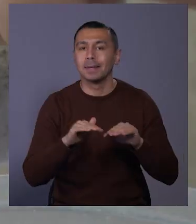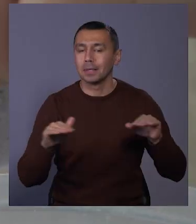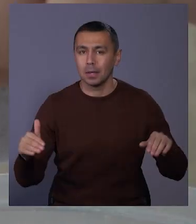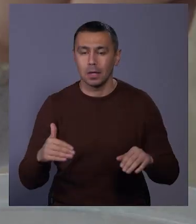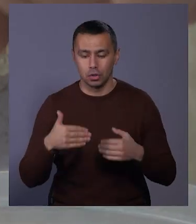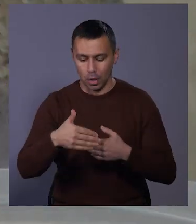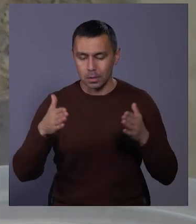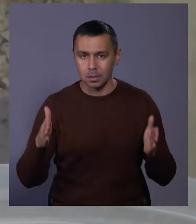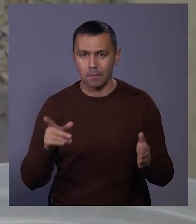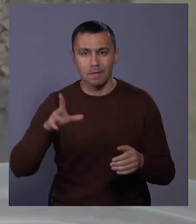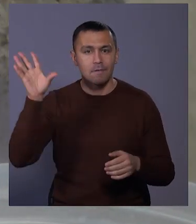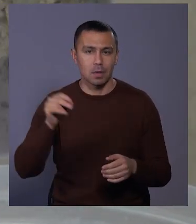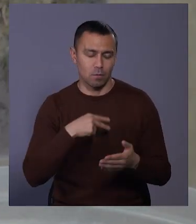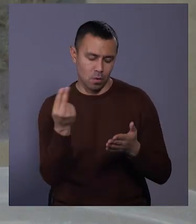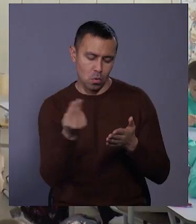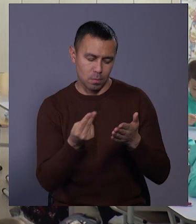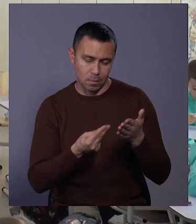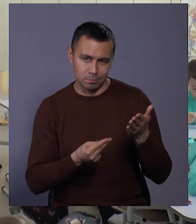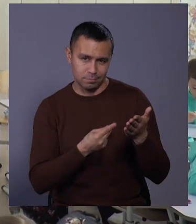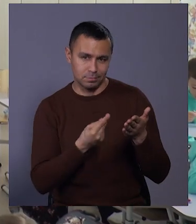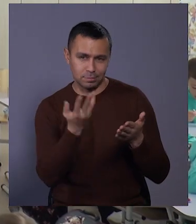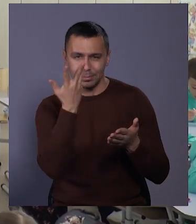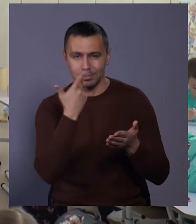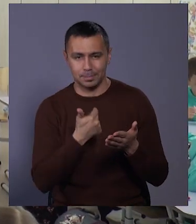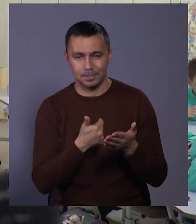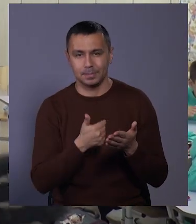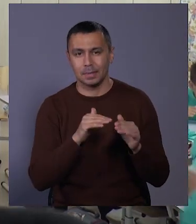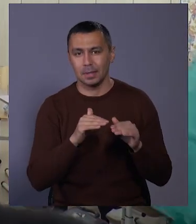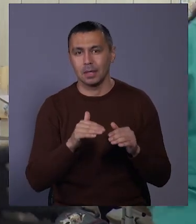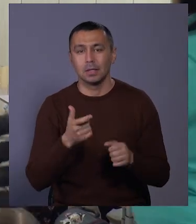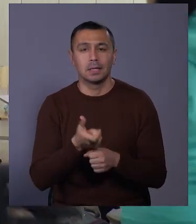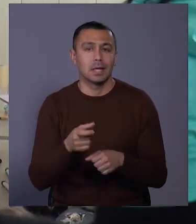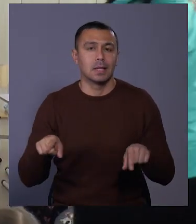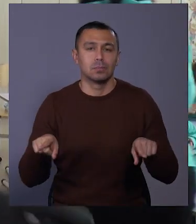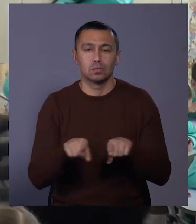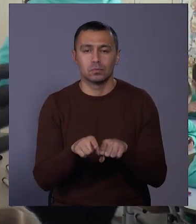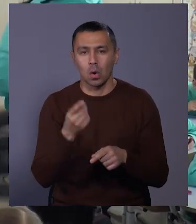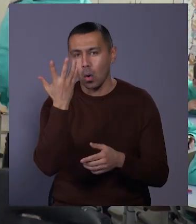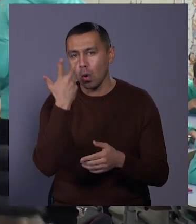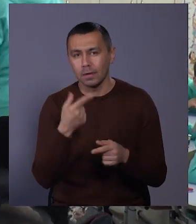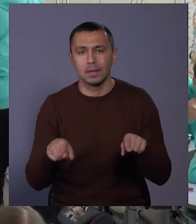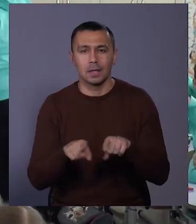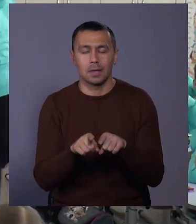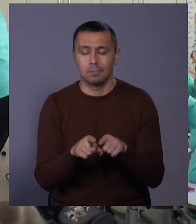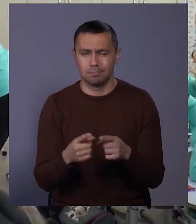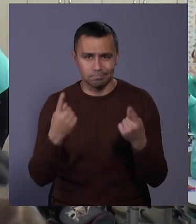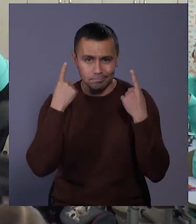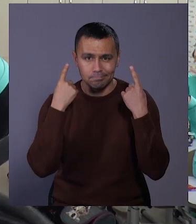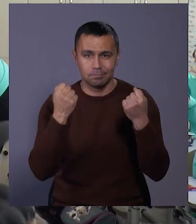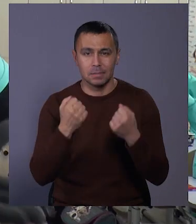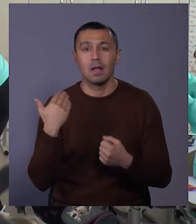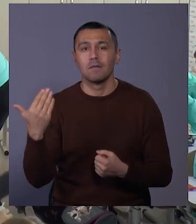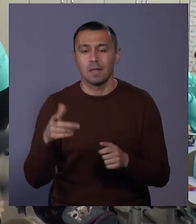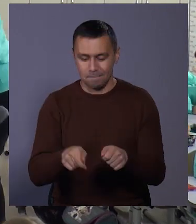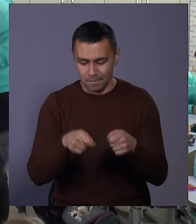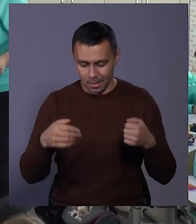ящик, по-перше, він весь був розмальований дитячими малюнками. Він настільки був кольоровий, настільки бомбезний. І вони